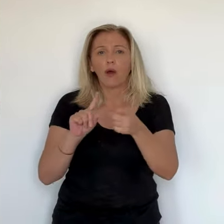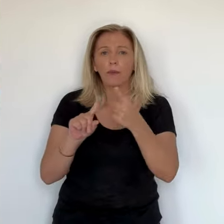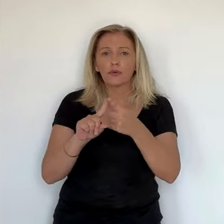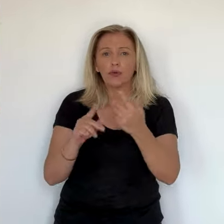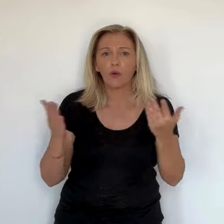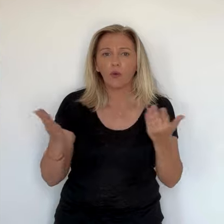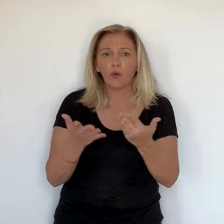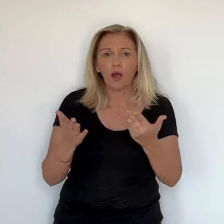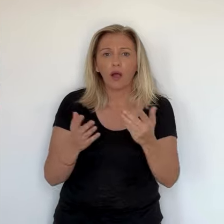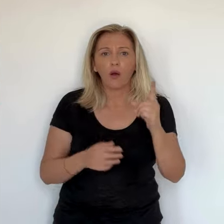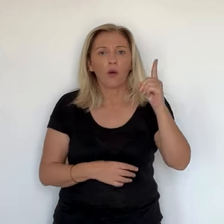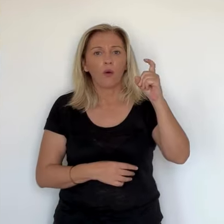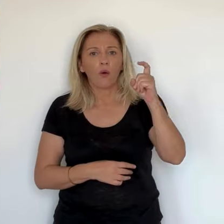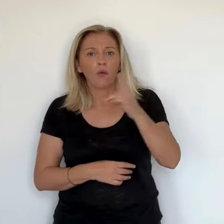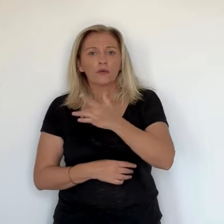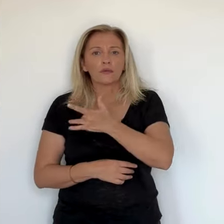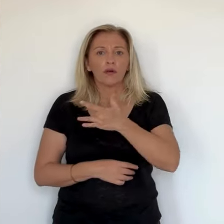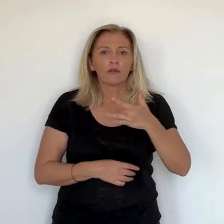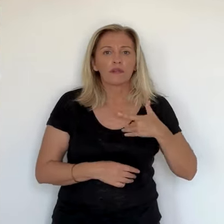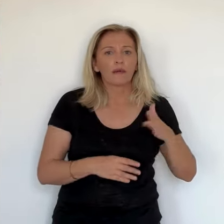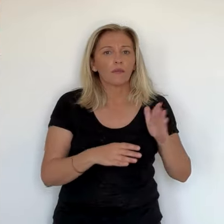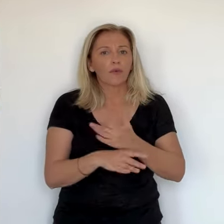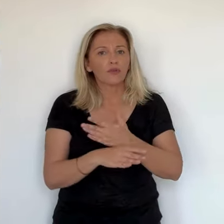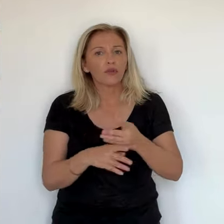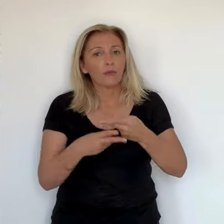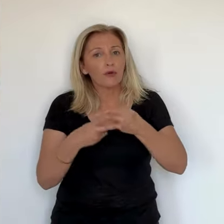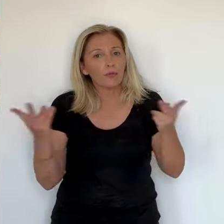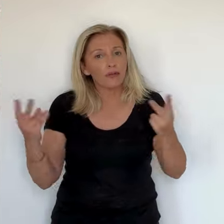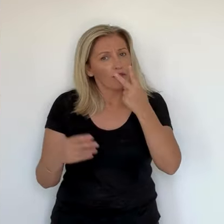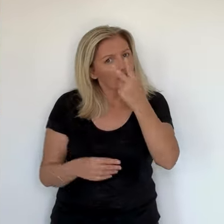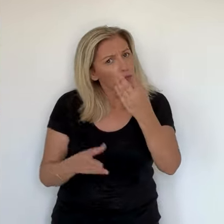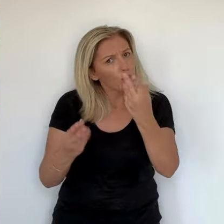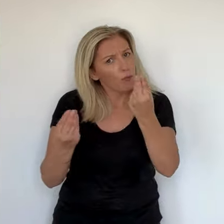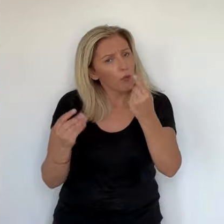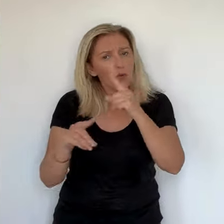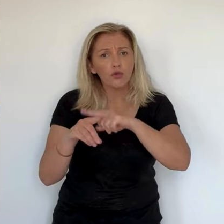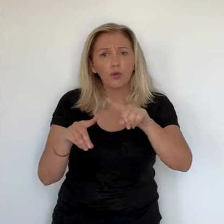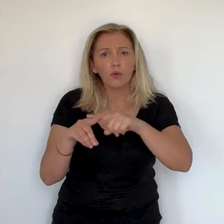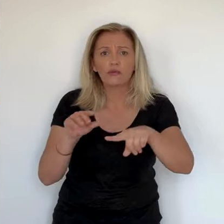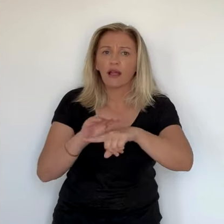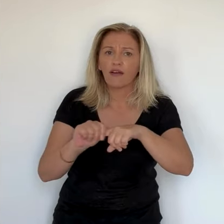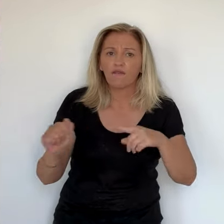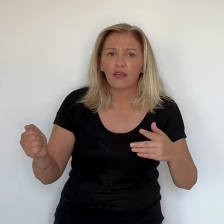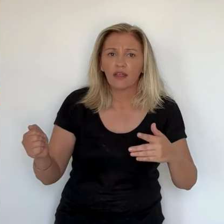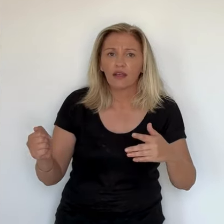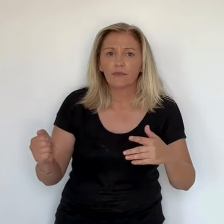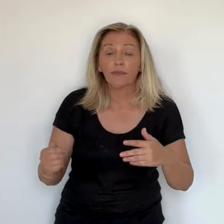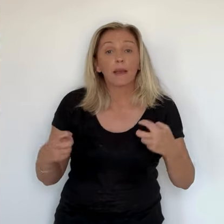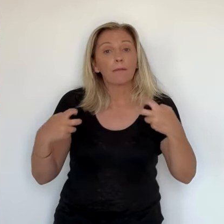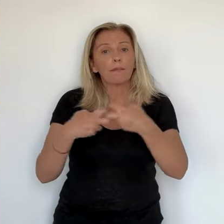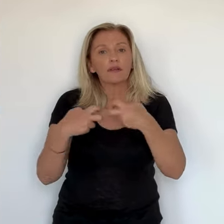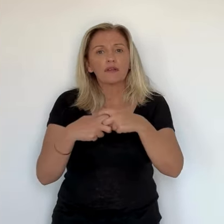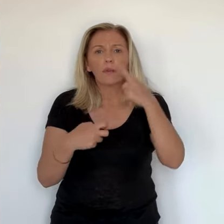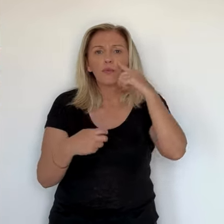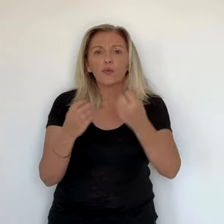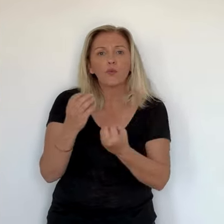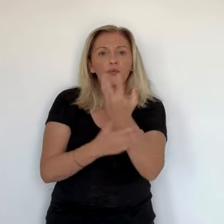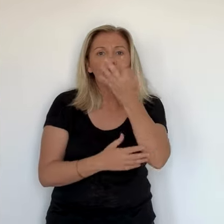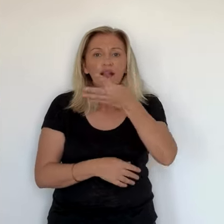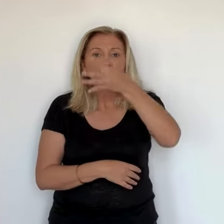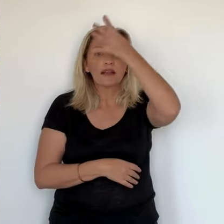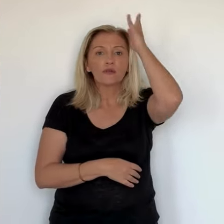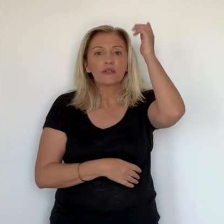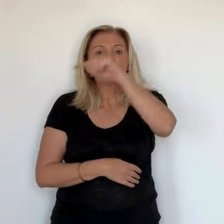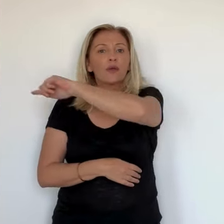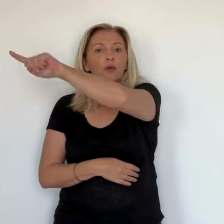plus désormais, non pas sur le côté institutionnel, mais financier. On ne sait pas encore à quelle sauce les Corses vont être mangées. Et moi, je parle bien sûr du